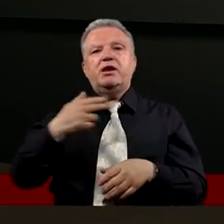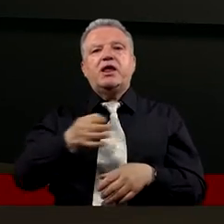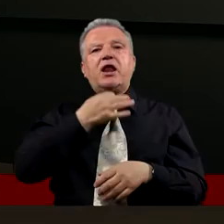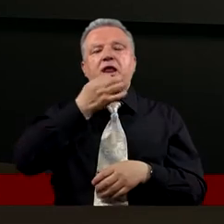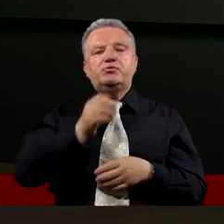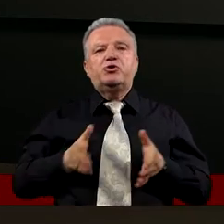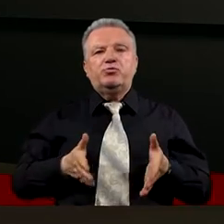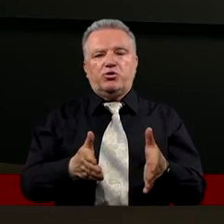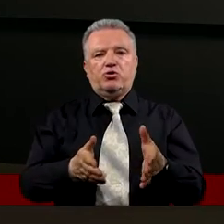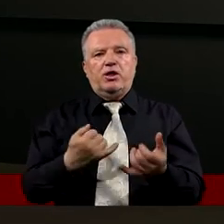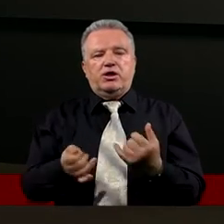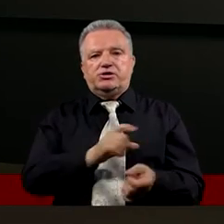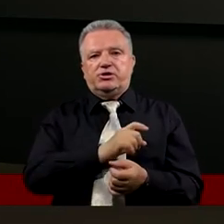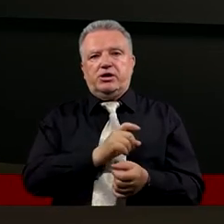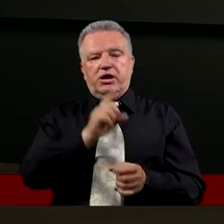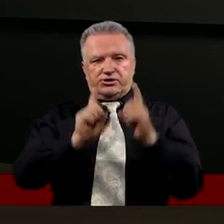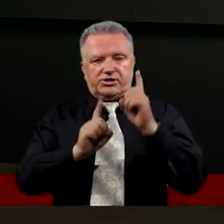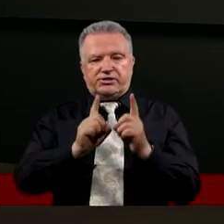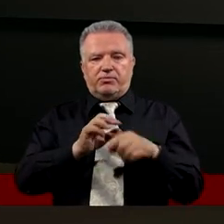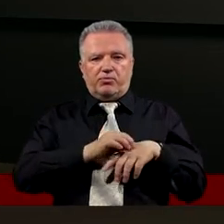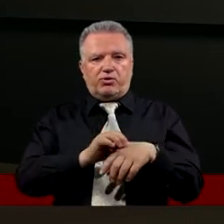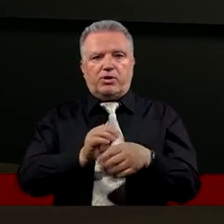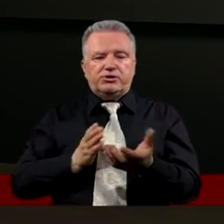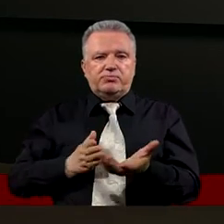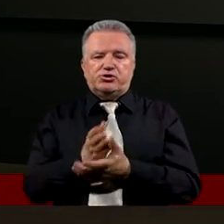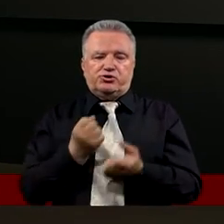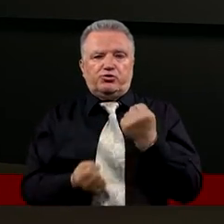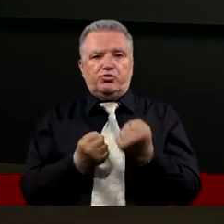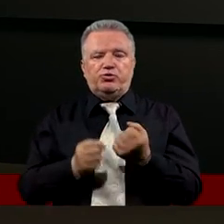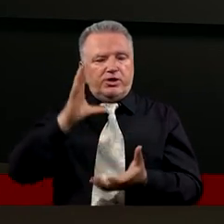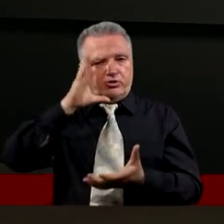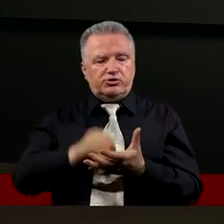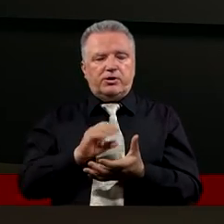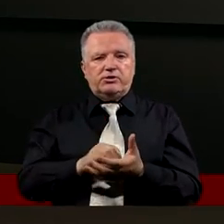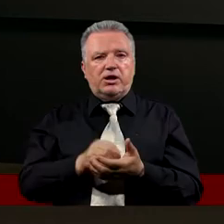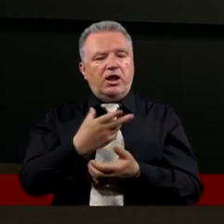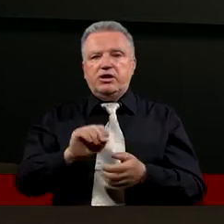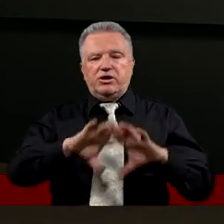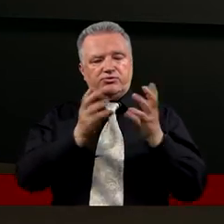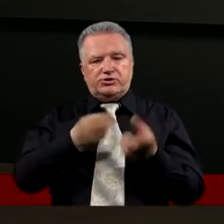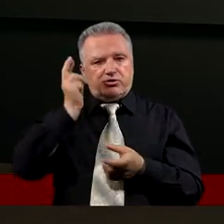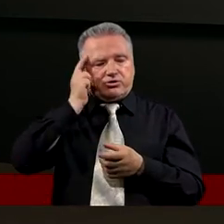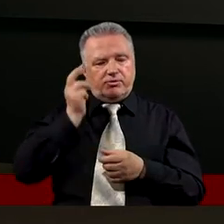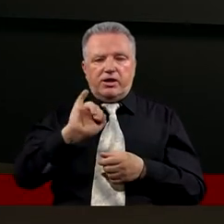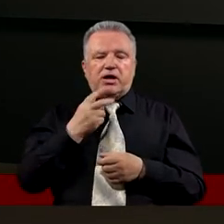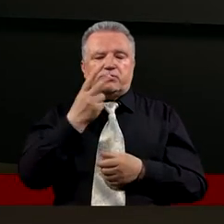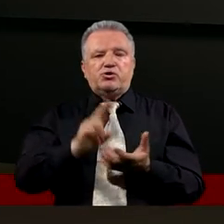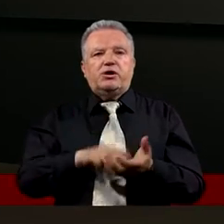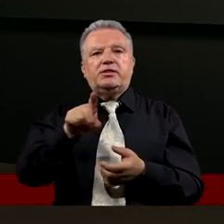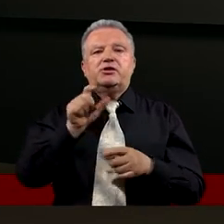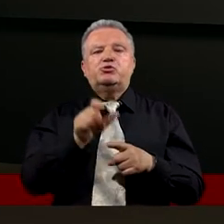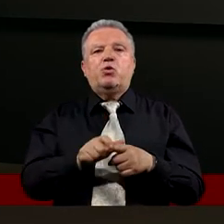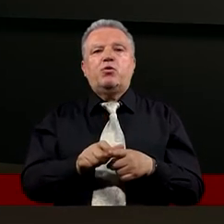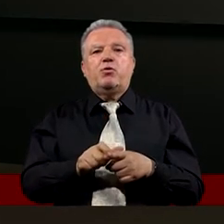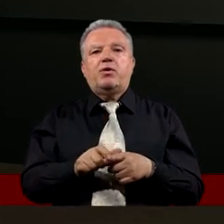drogą. Nawet jeżeli czasami wiedzie przez trudne doświadczenia albo nie wszystko rozumiemy. A jak spojrzeć na te